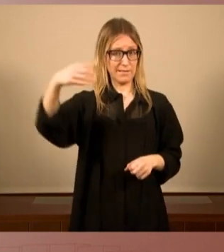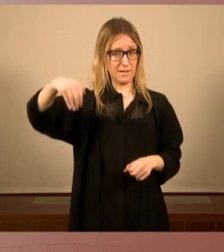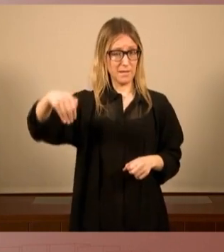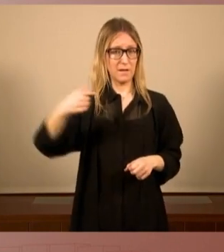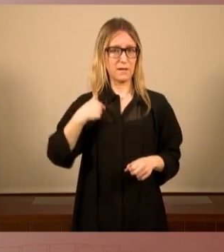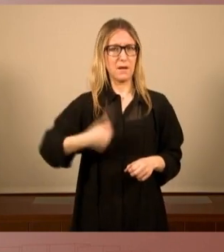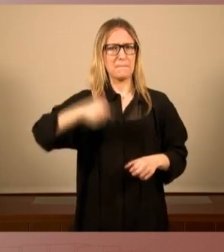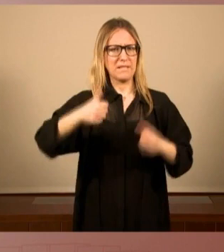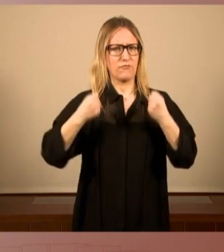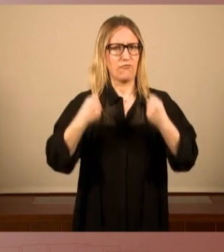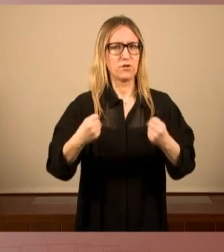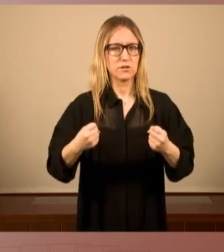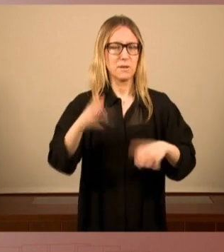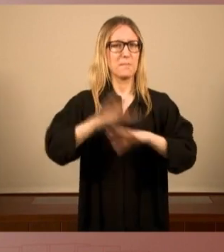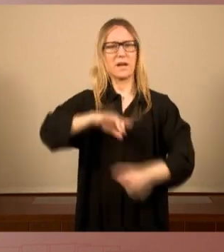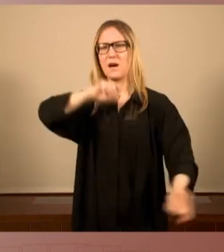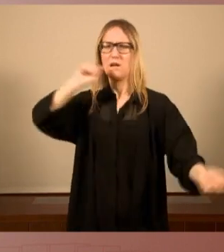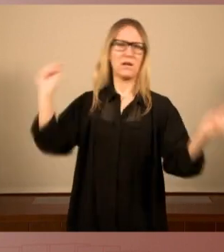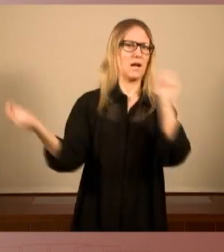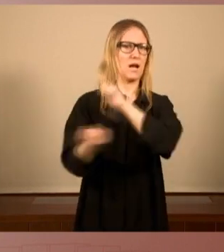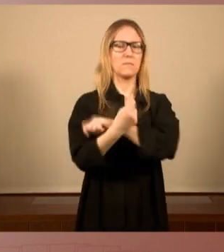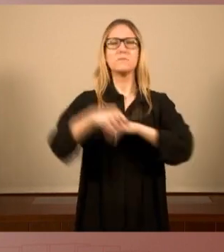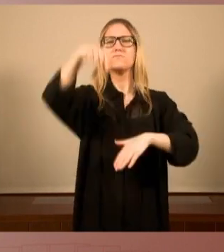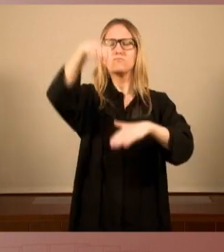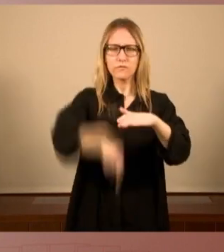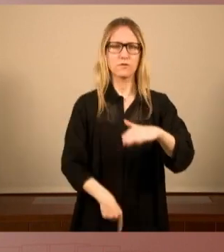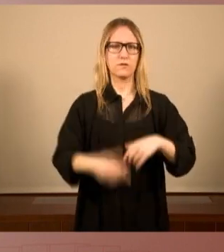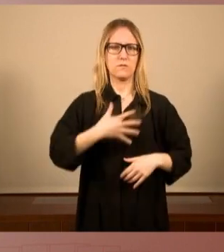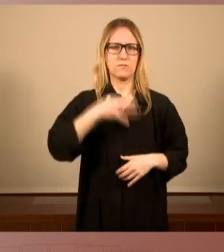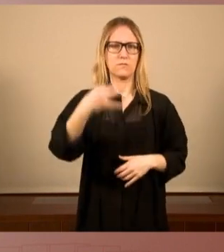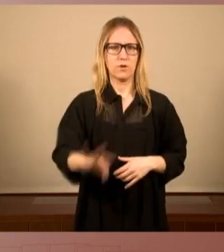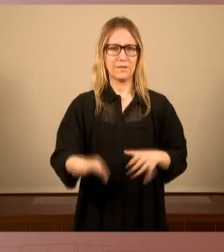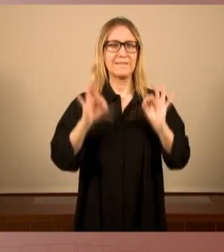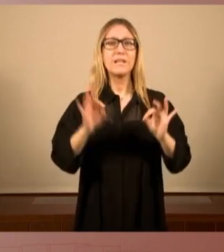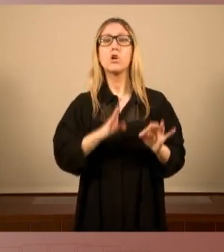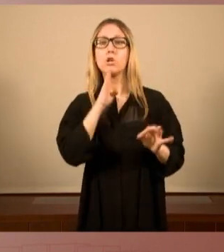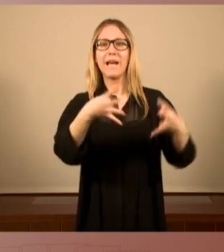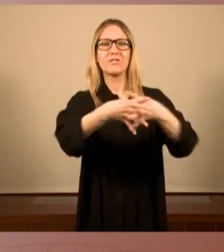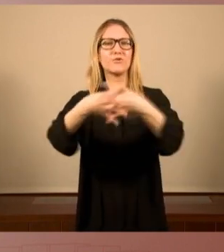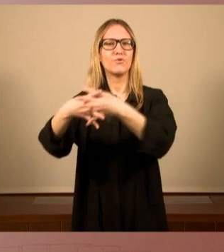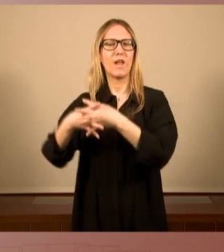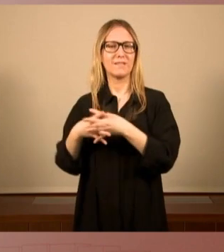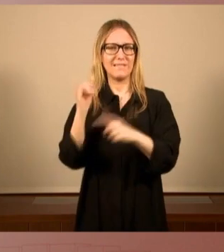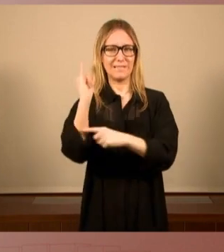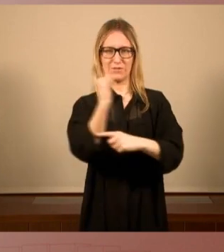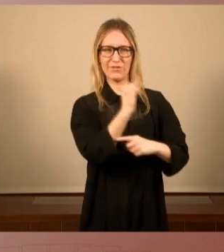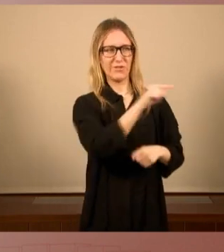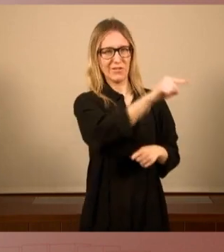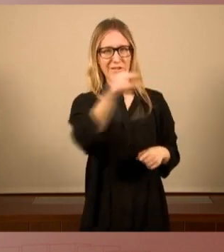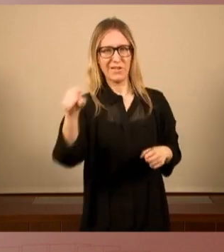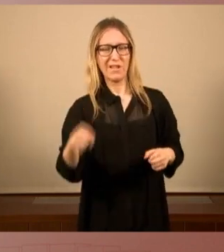força per fer realment un canvi en profunditat en aquestes estructures que tanallen en aquests moments la